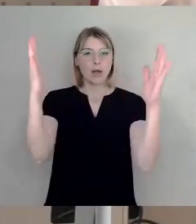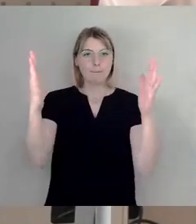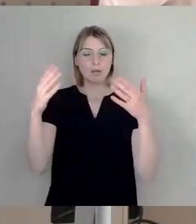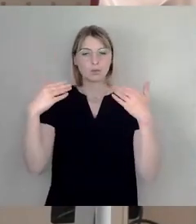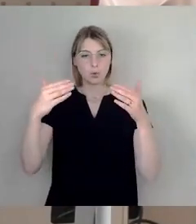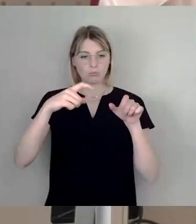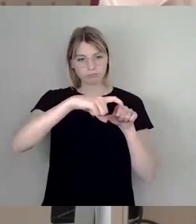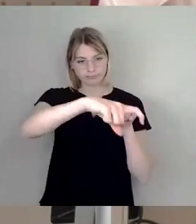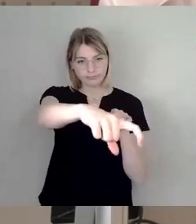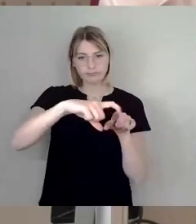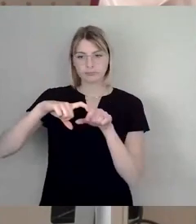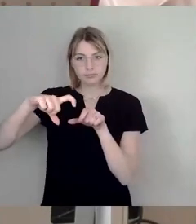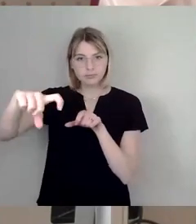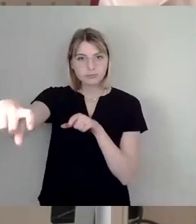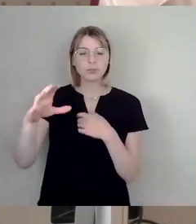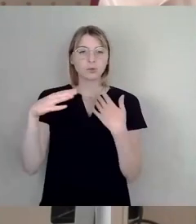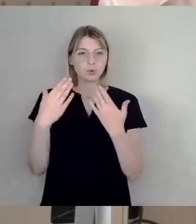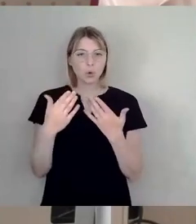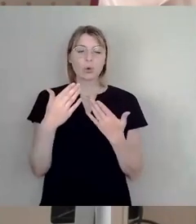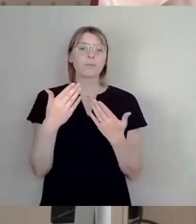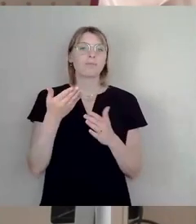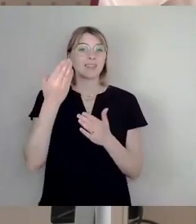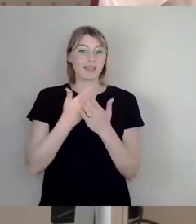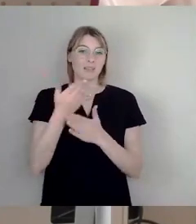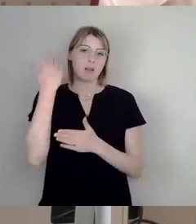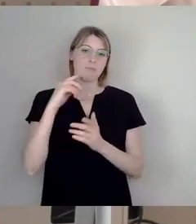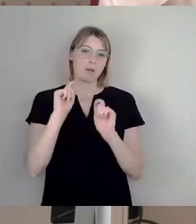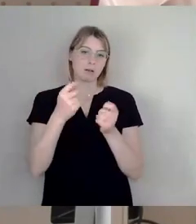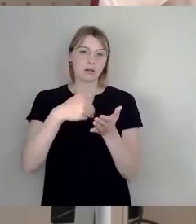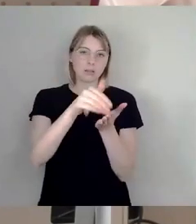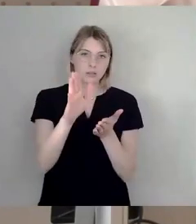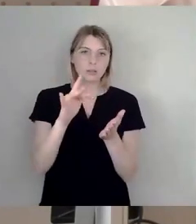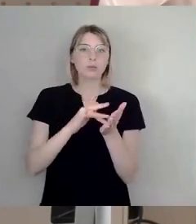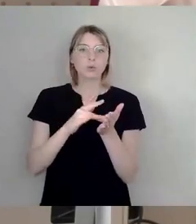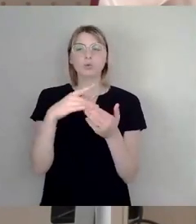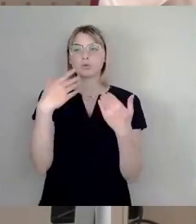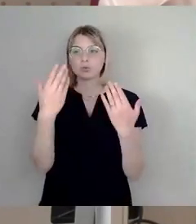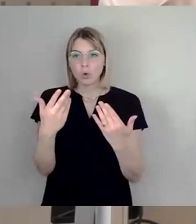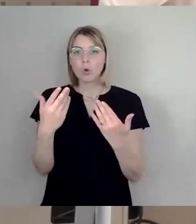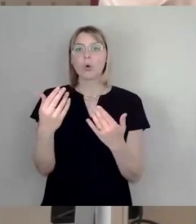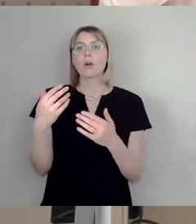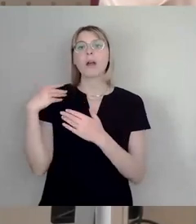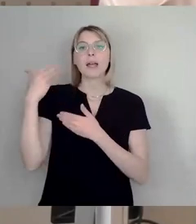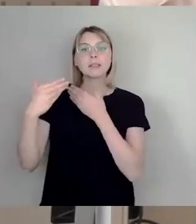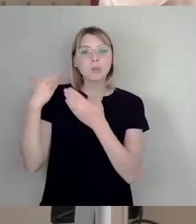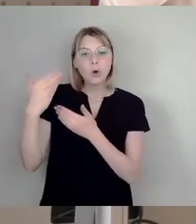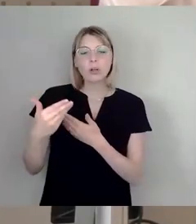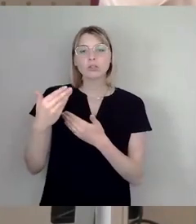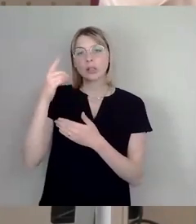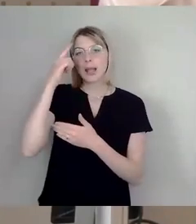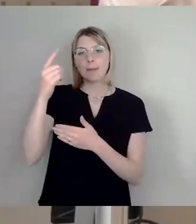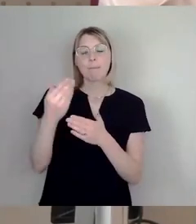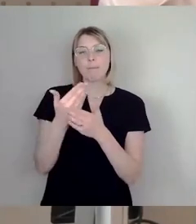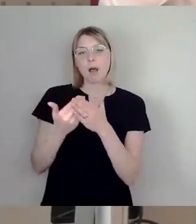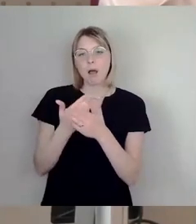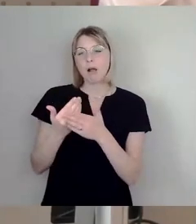dem Antrag damals für die Ablehnung, dass man gesagt hat, das verstellt, sozusagen die historische denkmalgeschützte Seite des